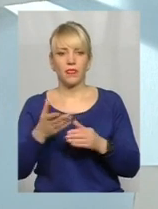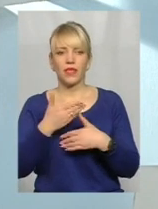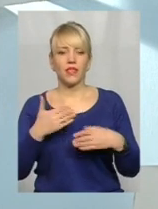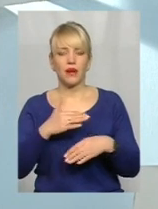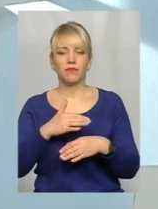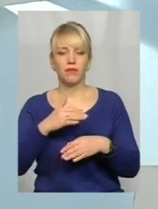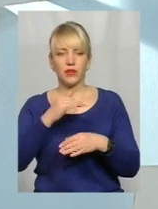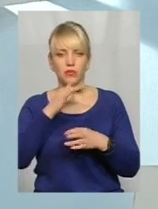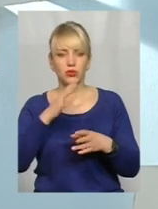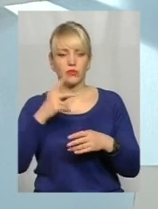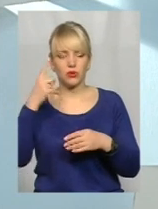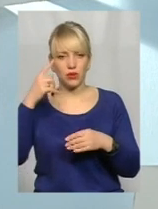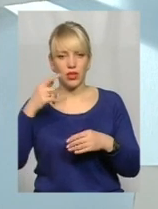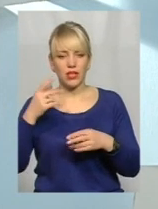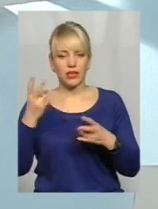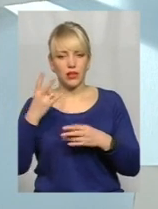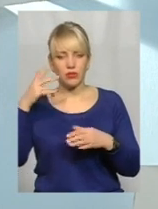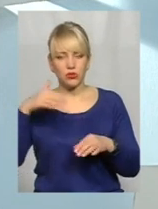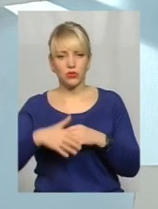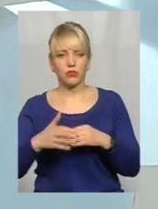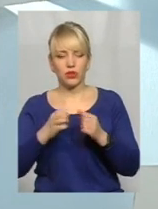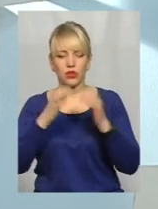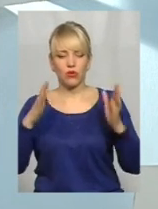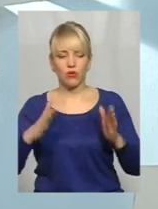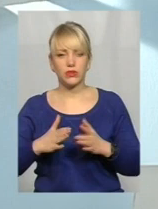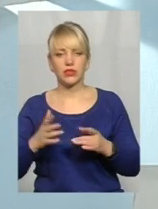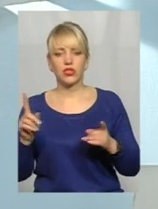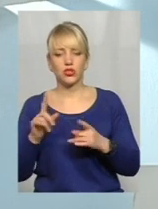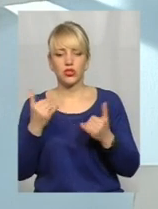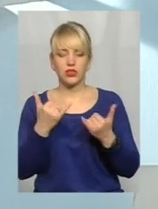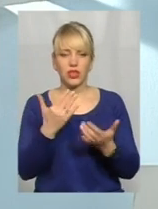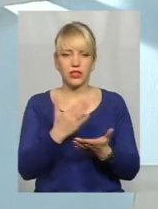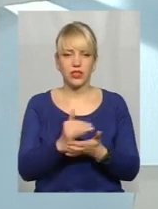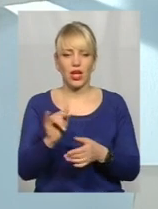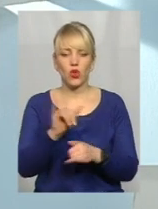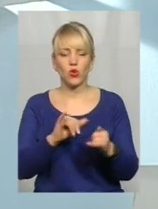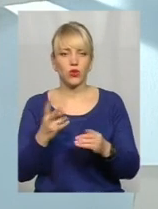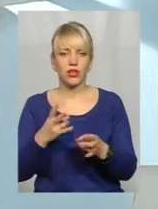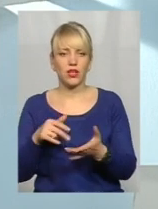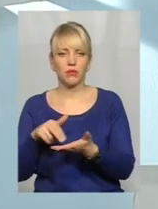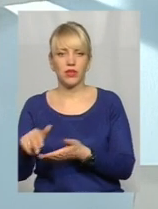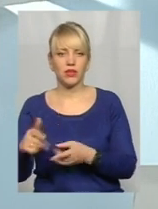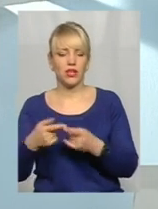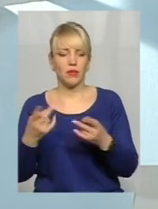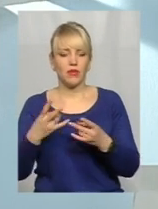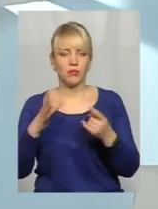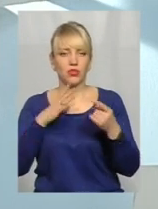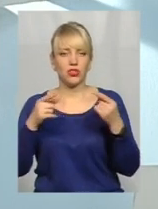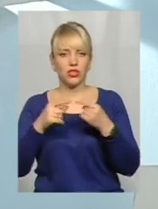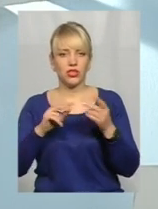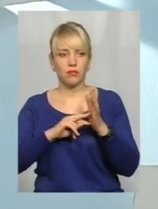обійтись без комплексного розуміння, що ми маємо зараз, яка аналітика, і куди ми маємо прийти. Тобто це має бути чіткий такий план